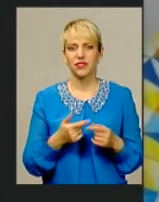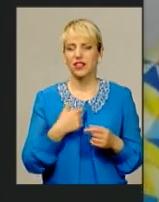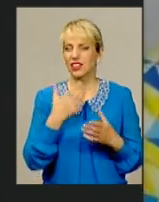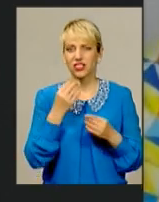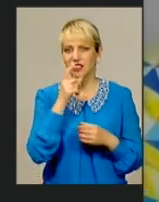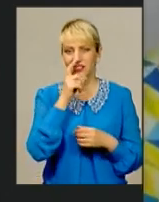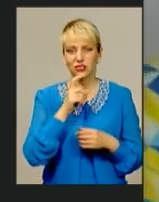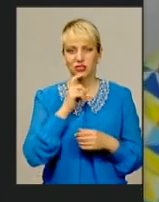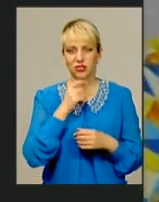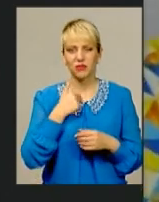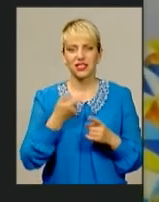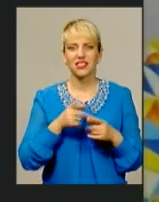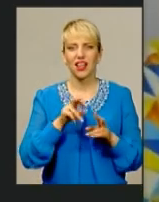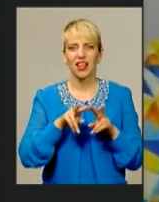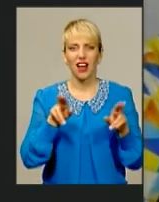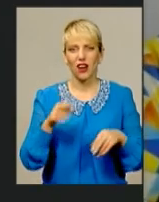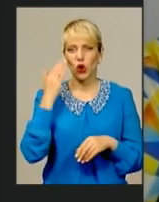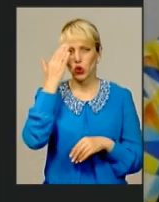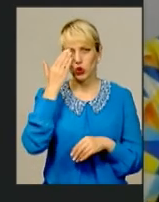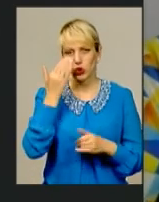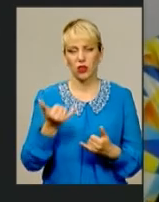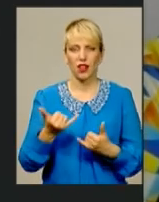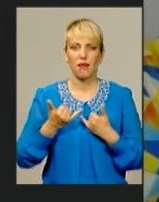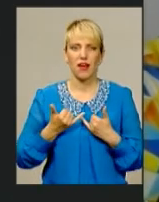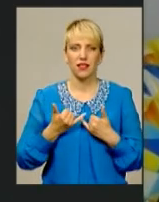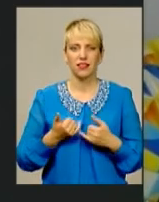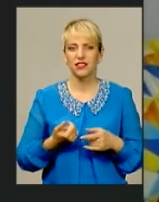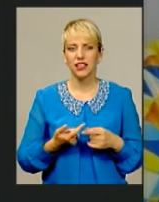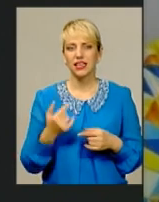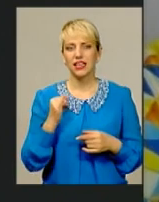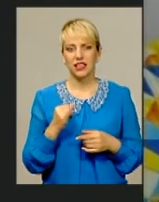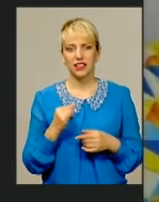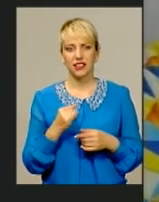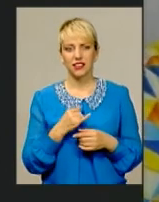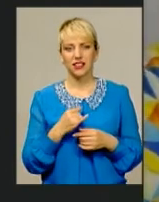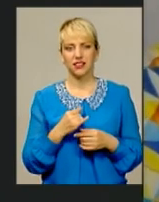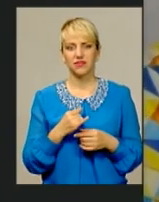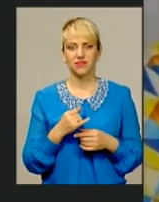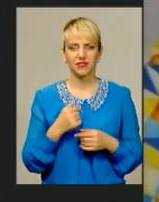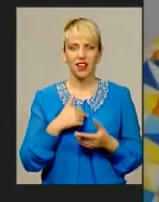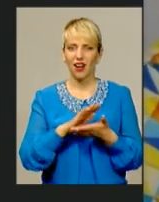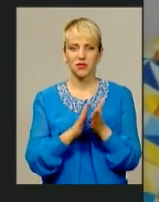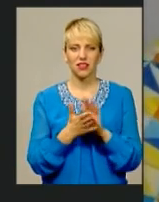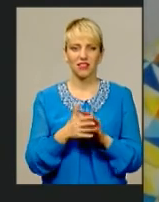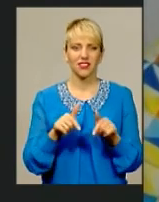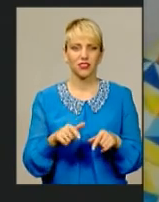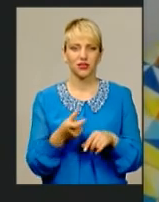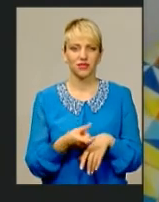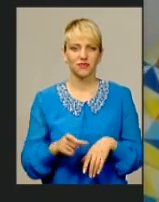ще те сон. Ось. Ну, обстановка тут дуже